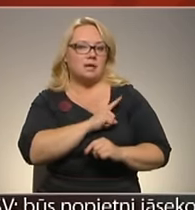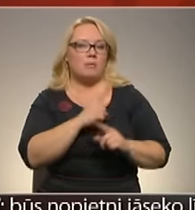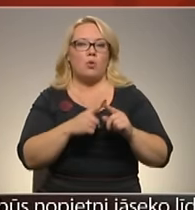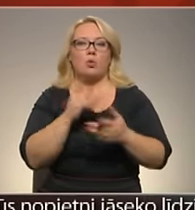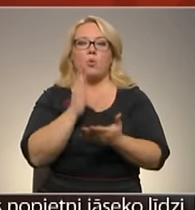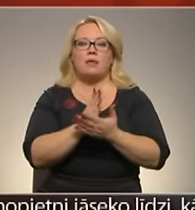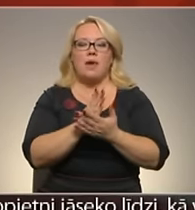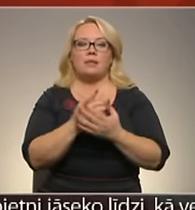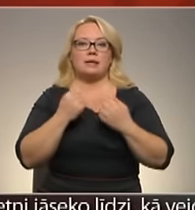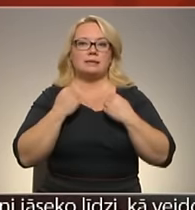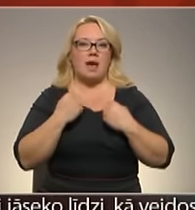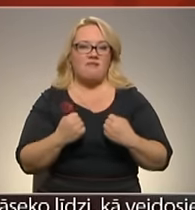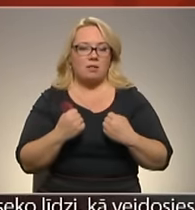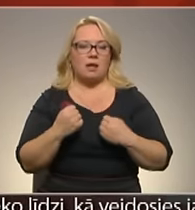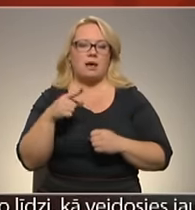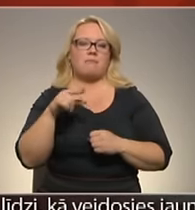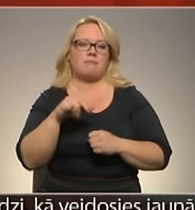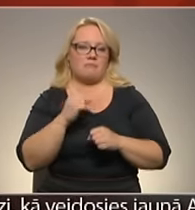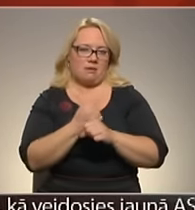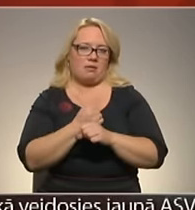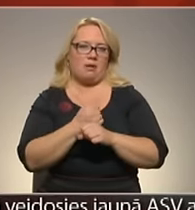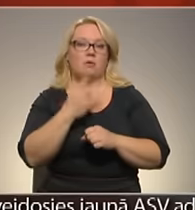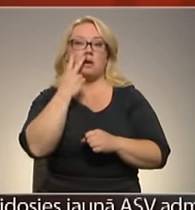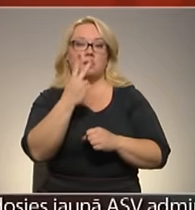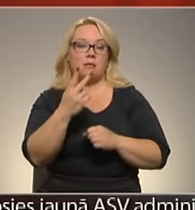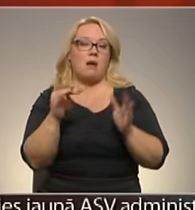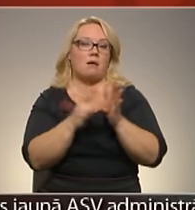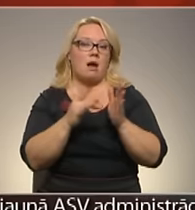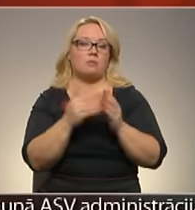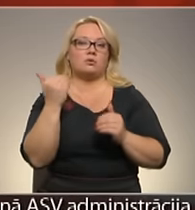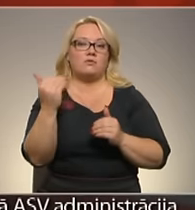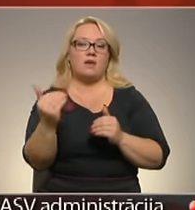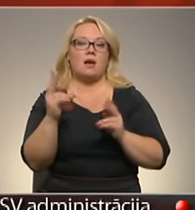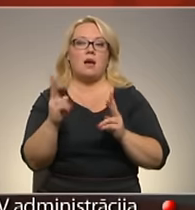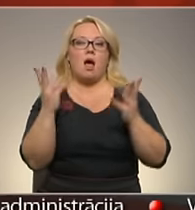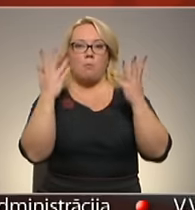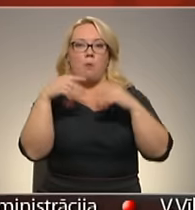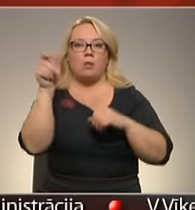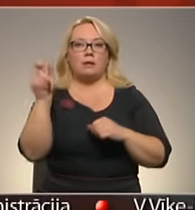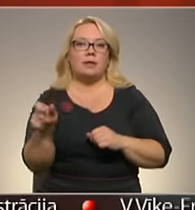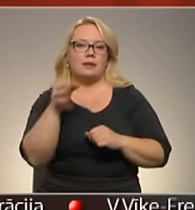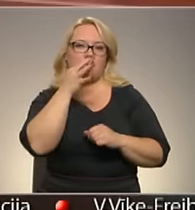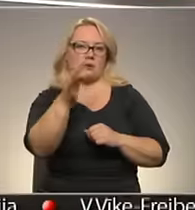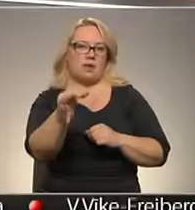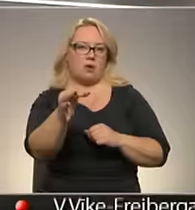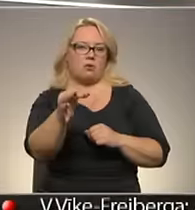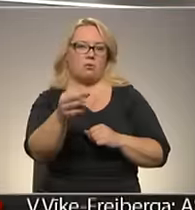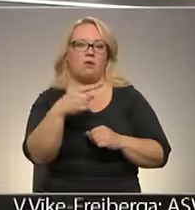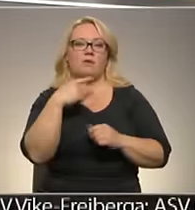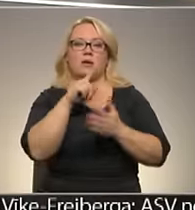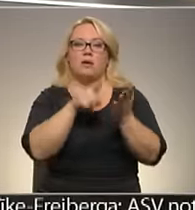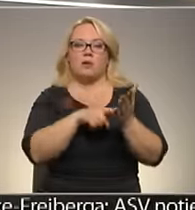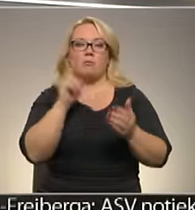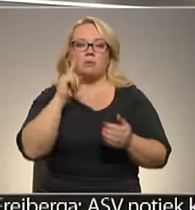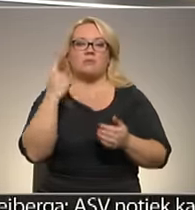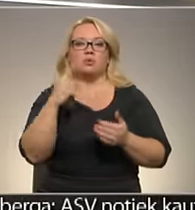un noteikti savaldīgākam, gan. Un tad, nu, rauzīsim, kāda būs tie pirmie jau viņa kā politiķi izteikumi. Un, protams, vienas no